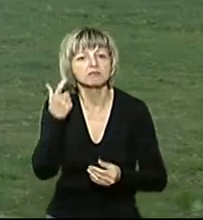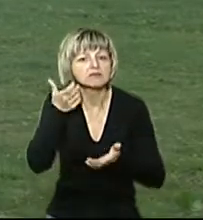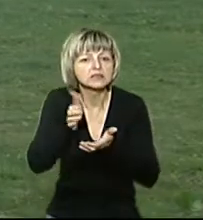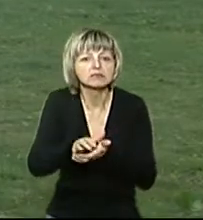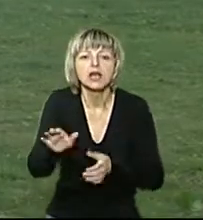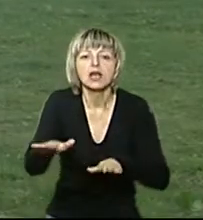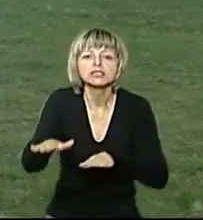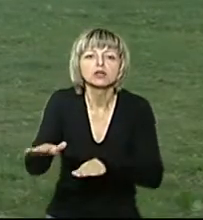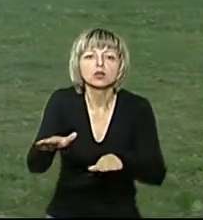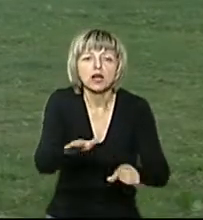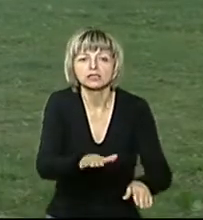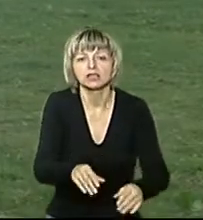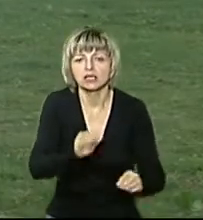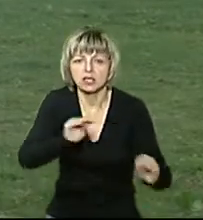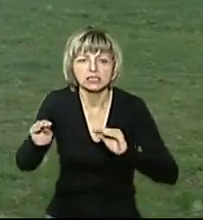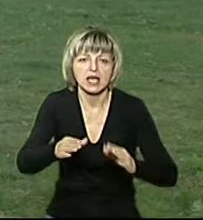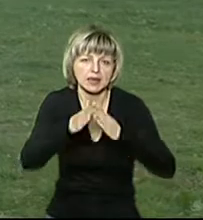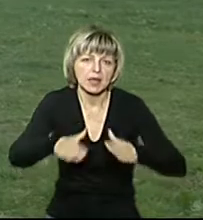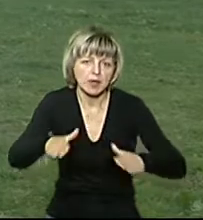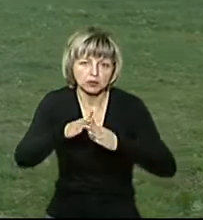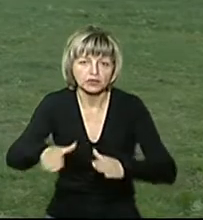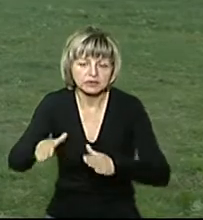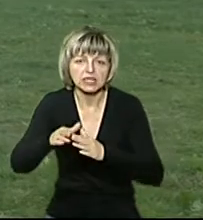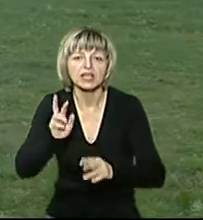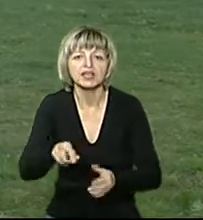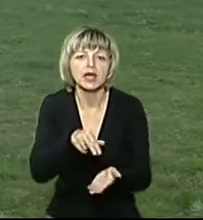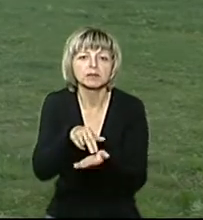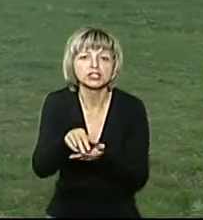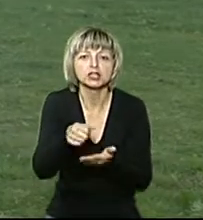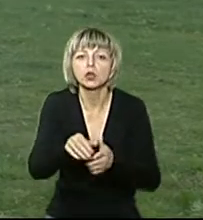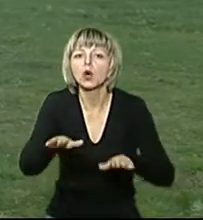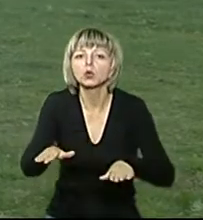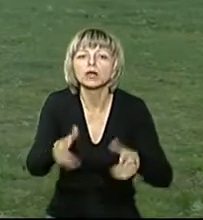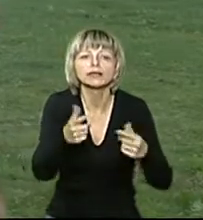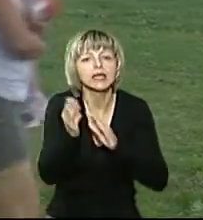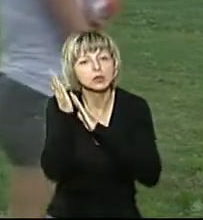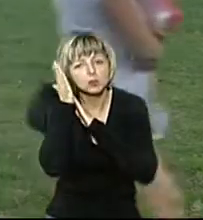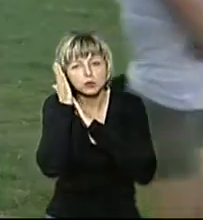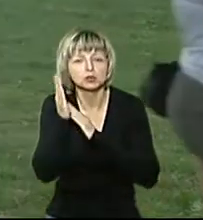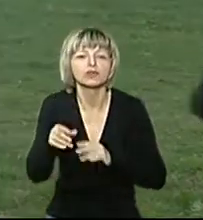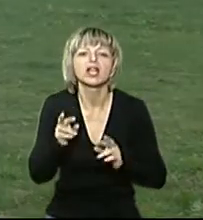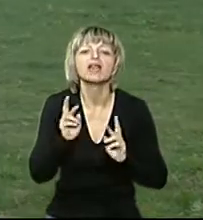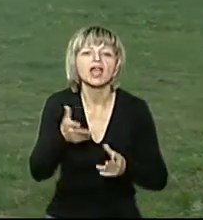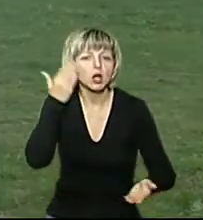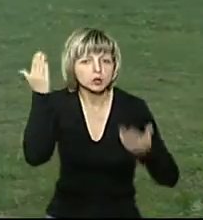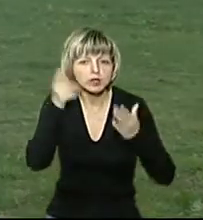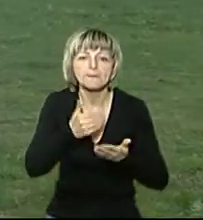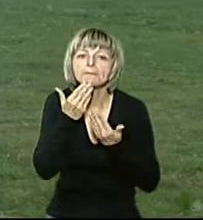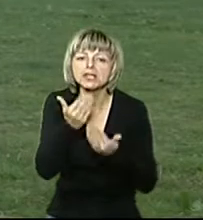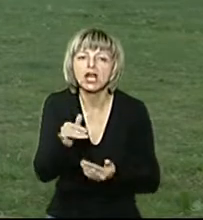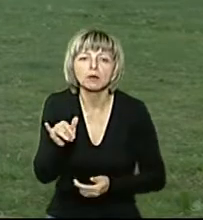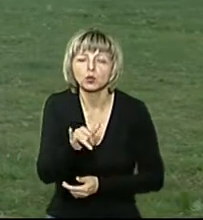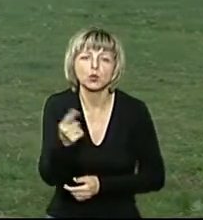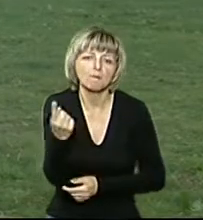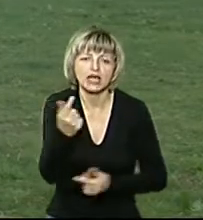локаціями та розташовуються у наметовому містечку. Як добратися до локації, де переночувати та чим розважатися, питаємо у